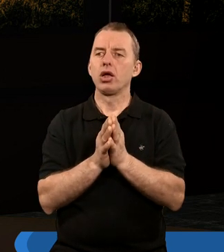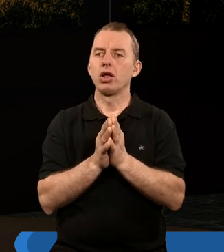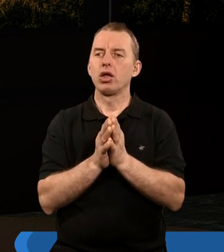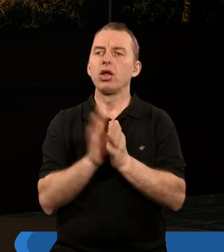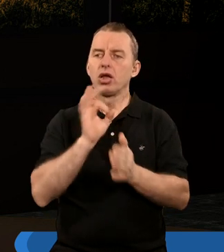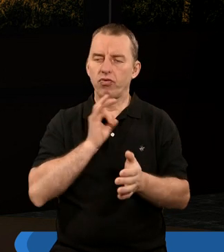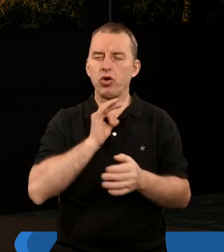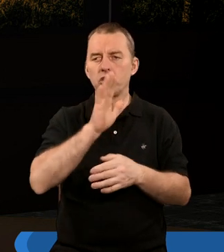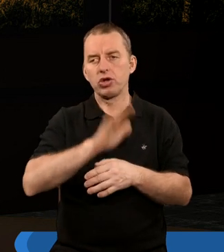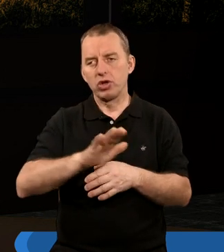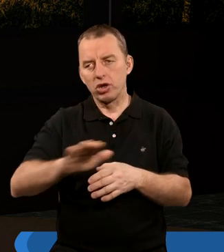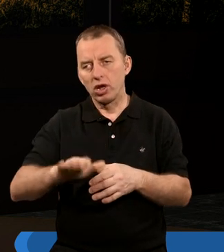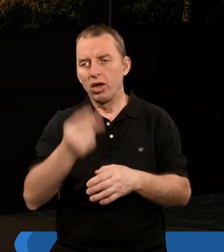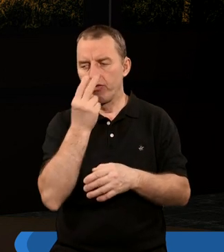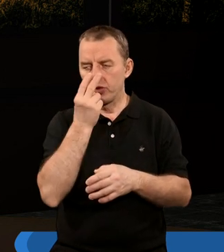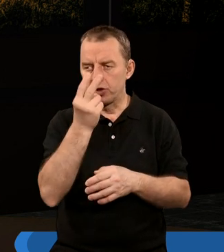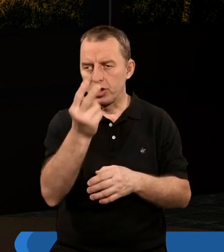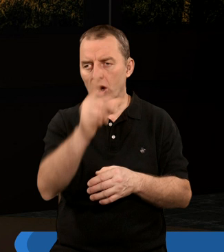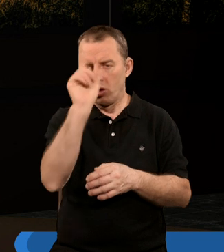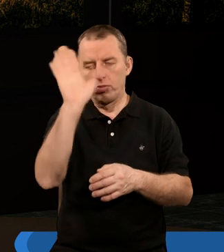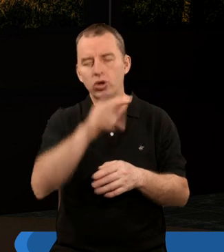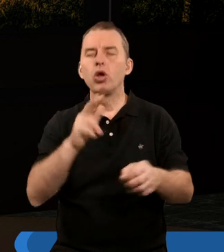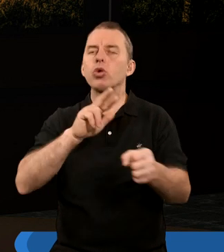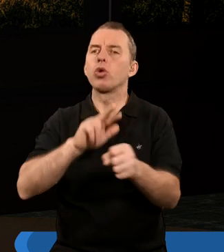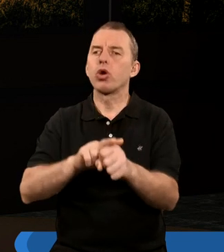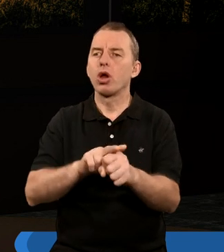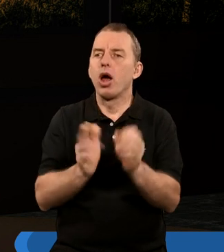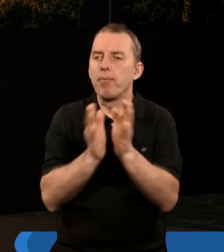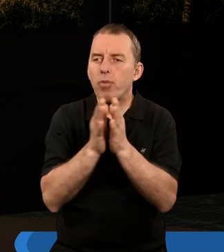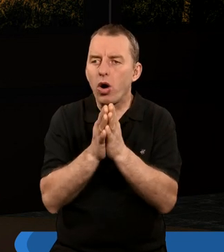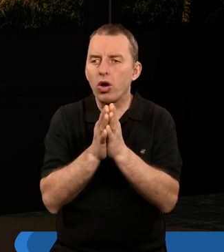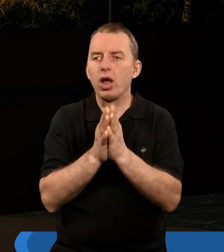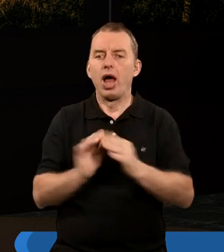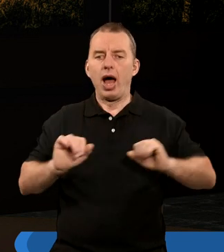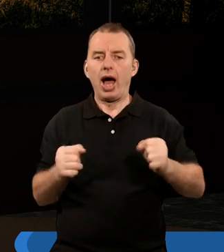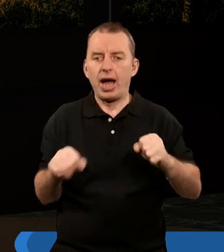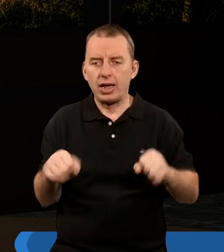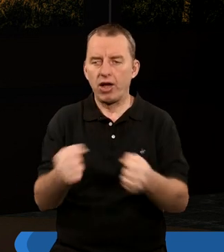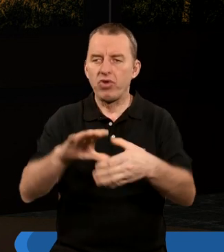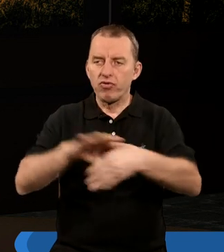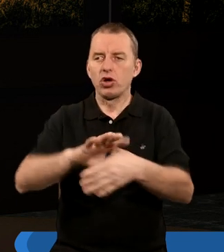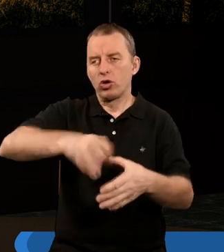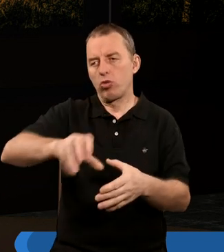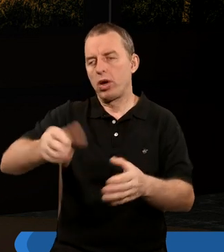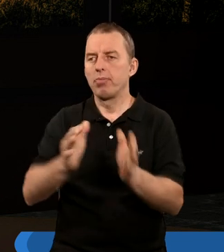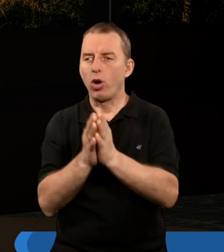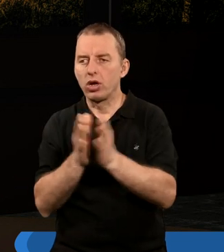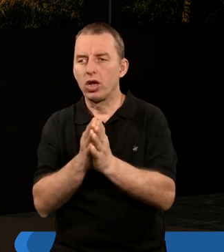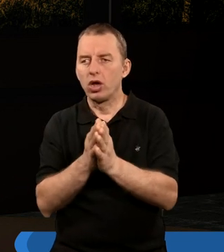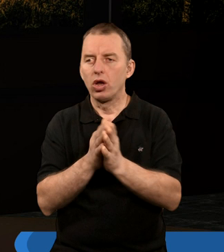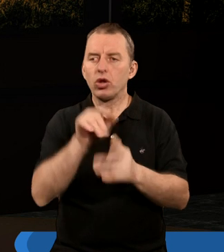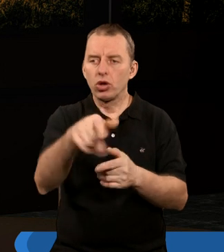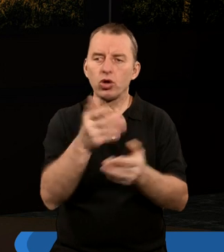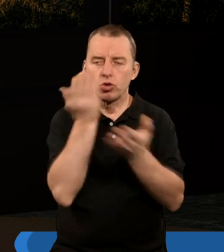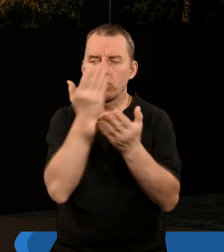dzieci. I też widzimy lud Boży, który modli się, który jest aktywny modlitewnie. I tutaj, kiedy